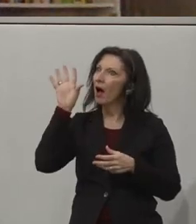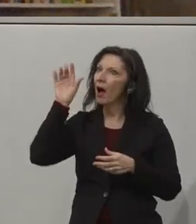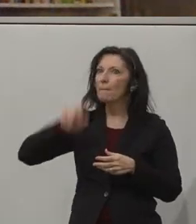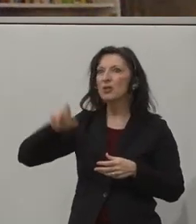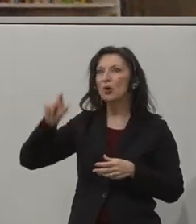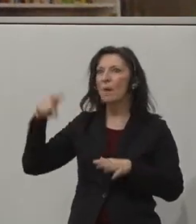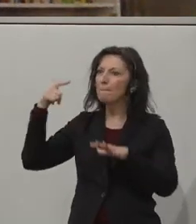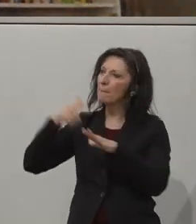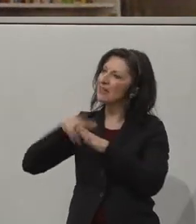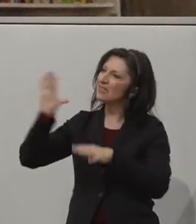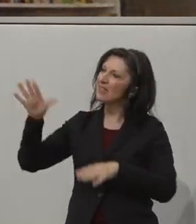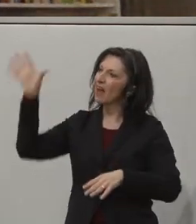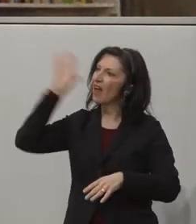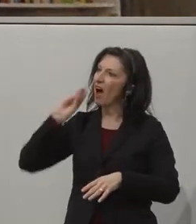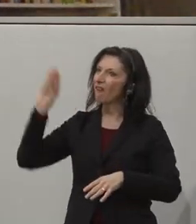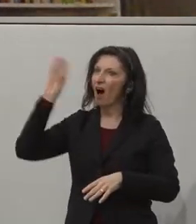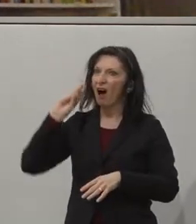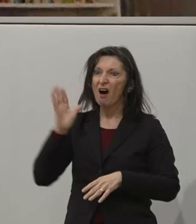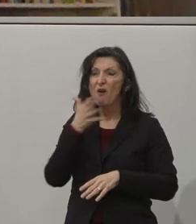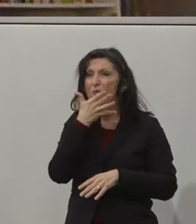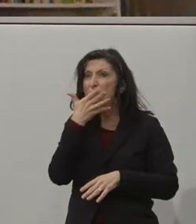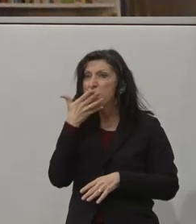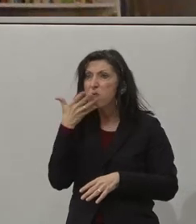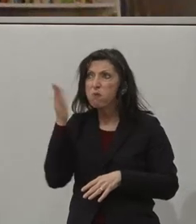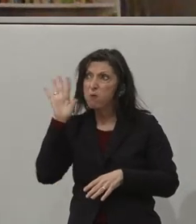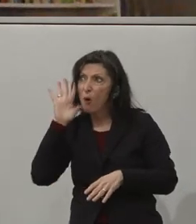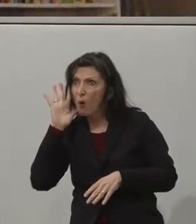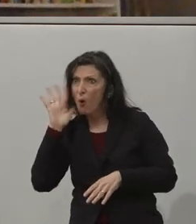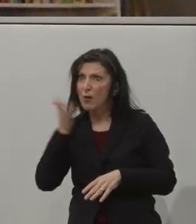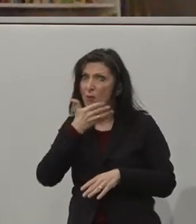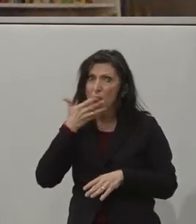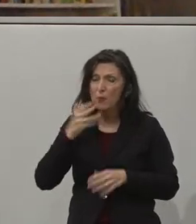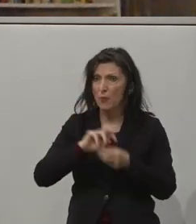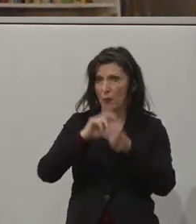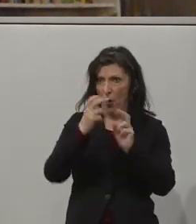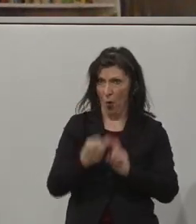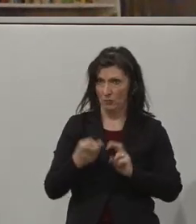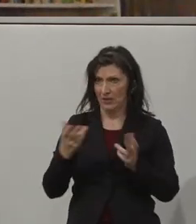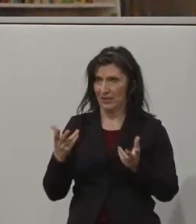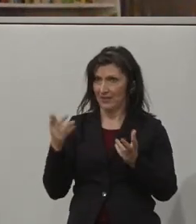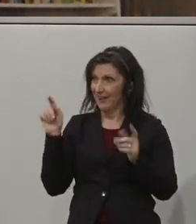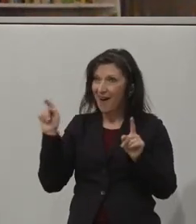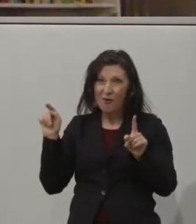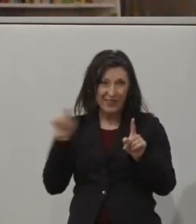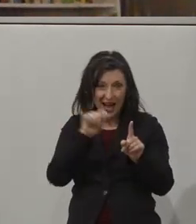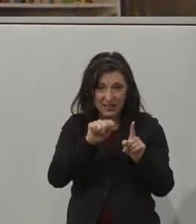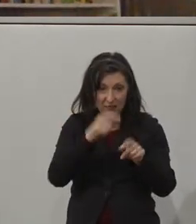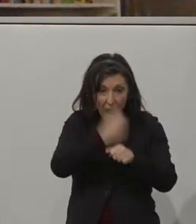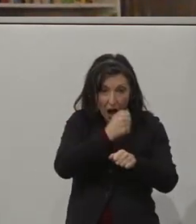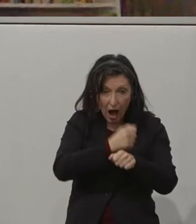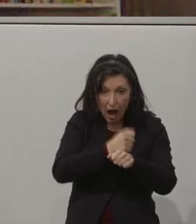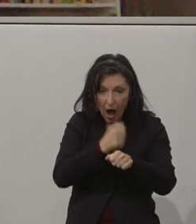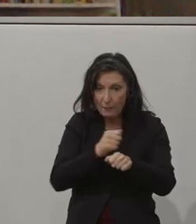Behinderungen einbeziehen, also die zusammenzubringen und gemeinsam an